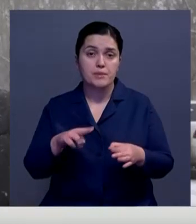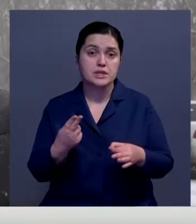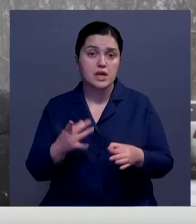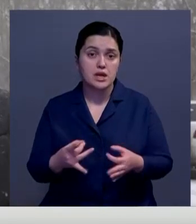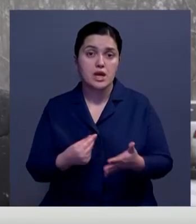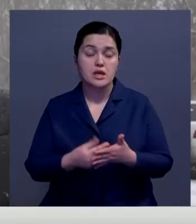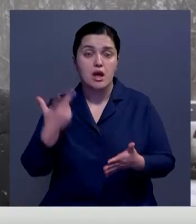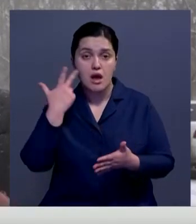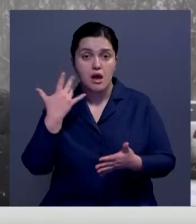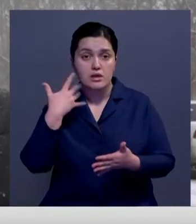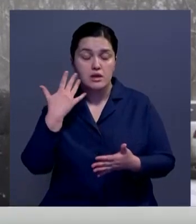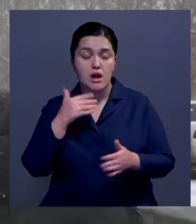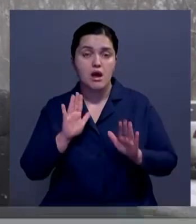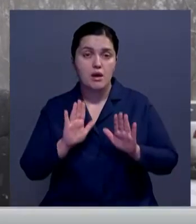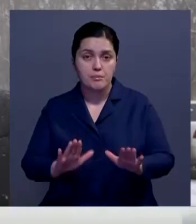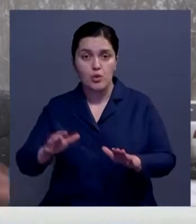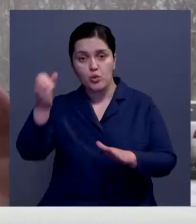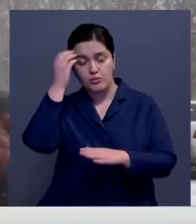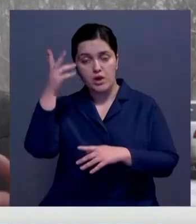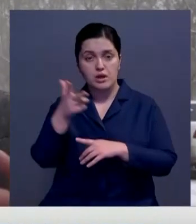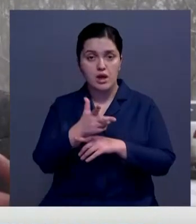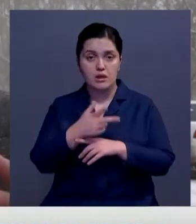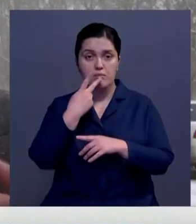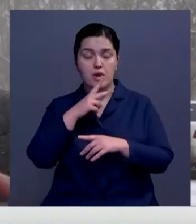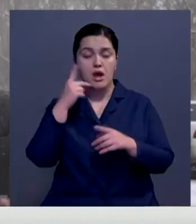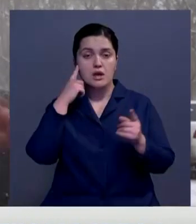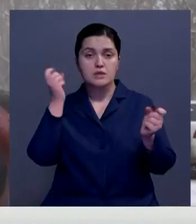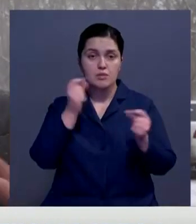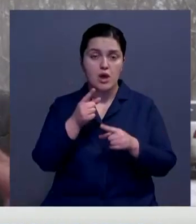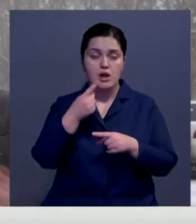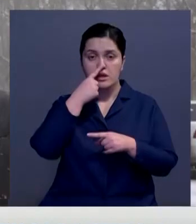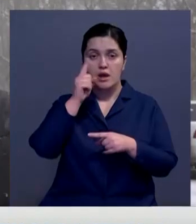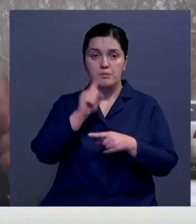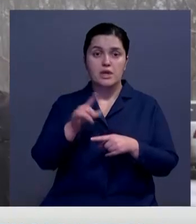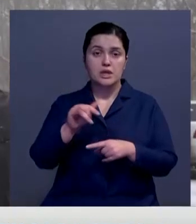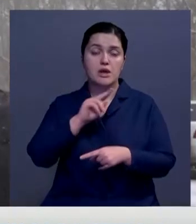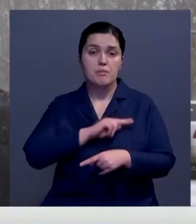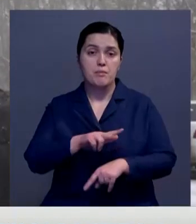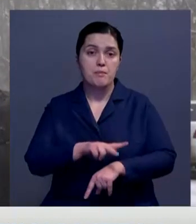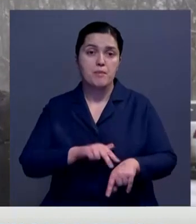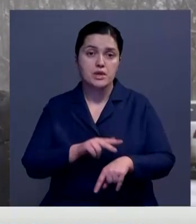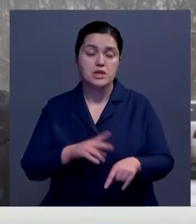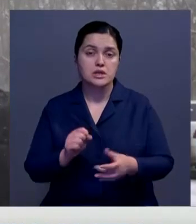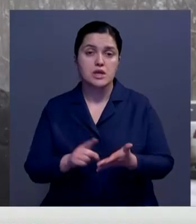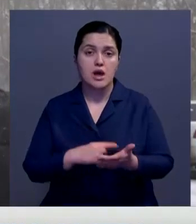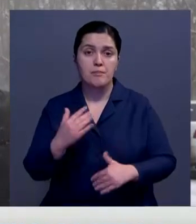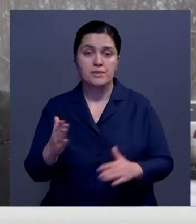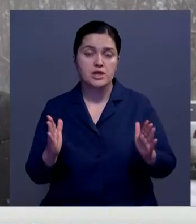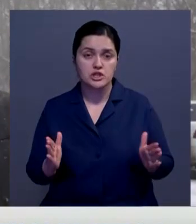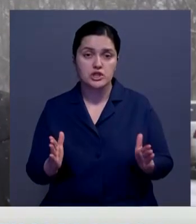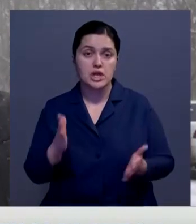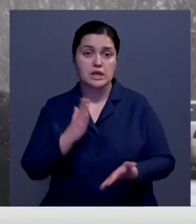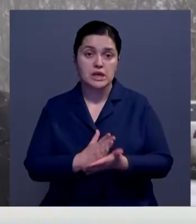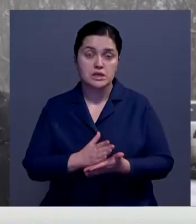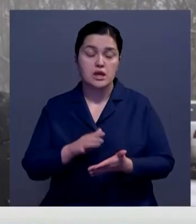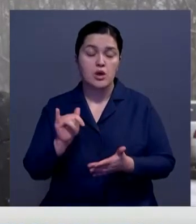подъезжает к блокпосту, умные камеры распознают номера. И он уже, сотрудник полиции, на планшете видит, есть у него